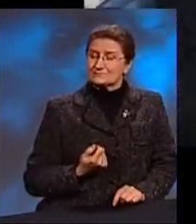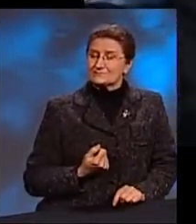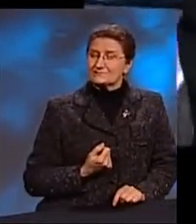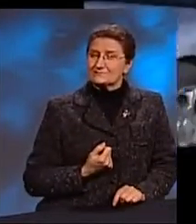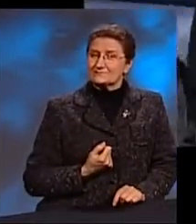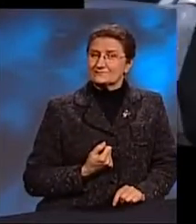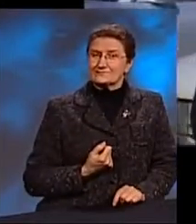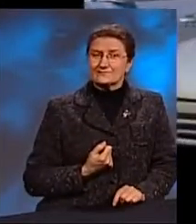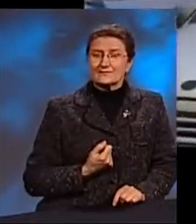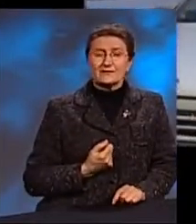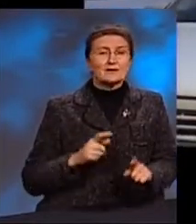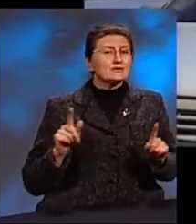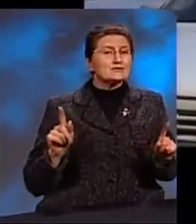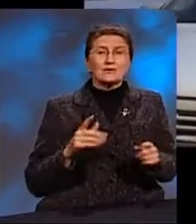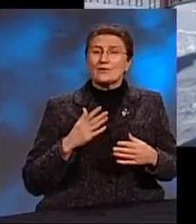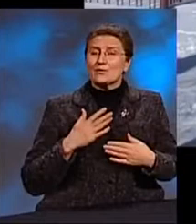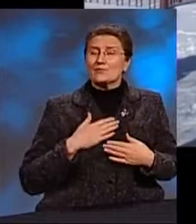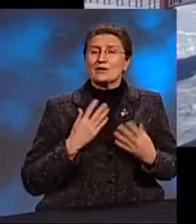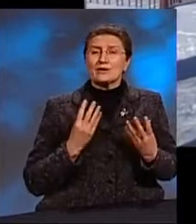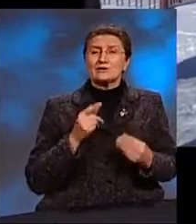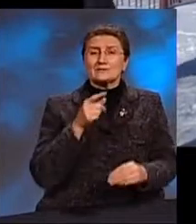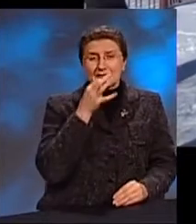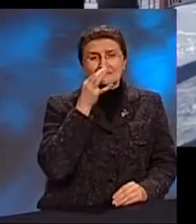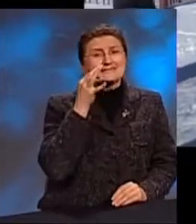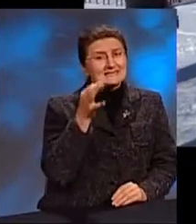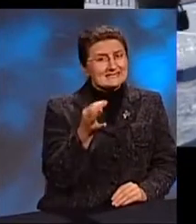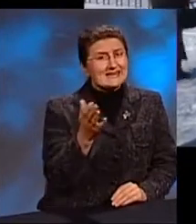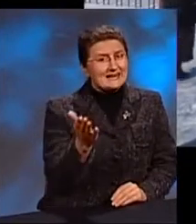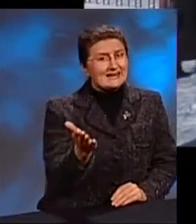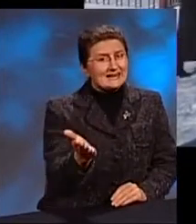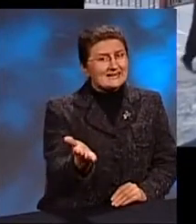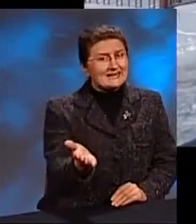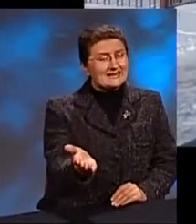Что мне еще тебе сказать?